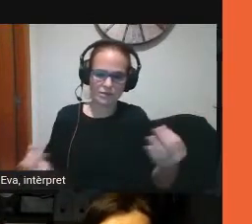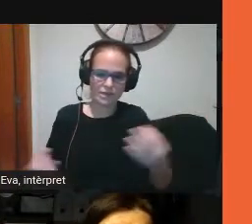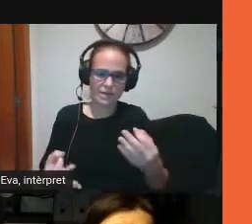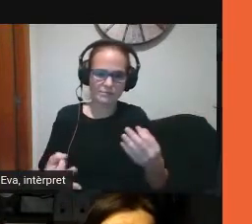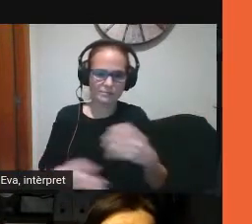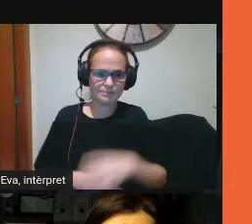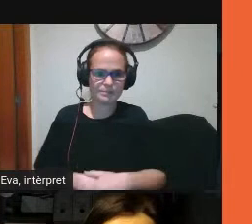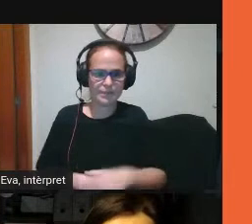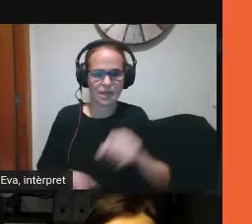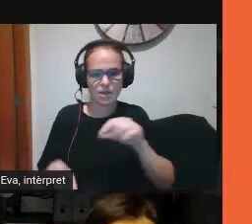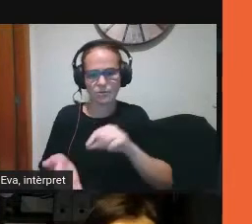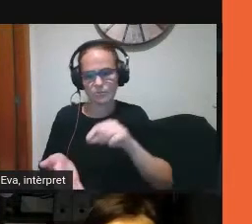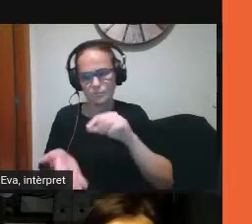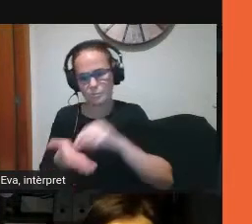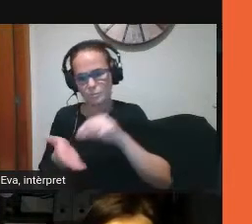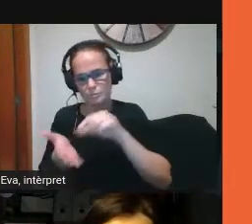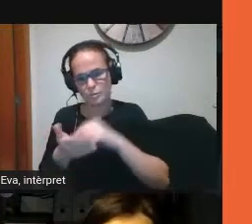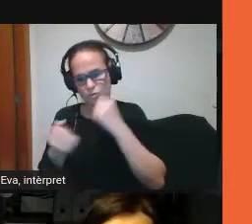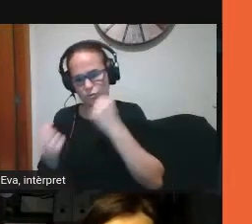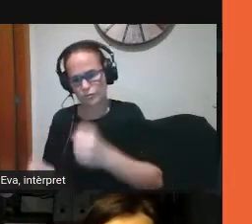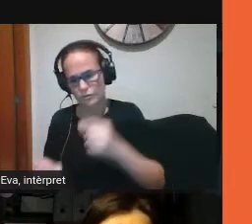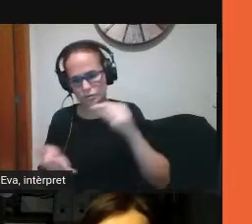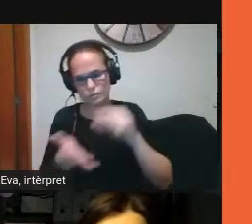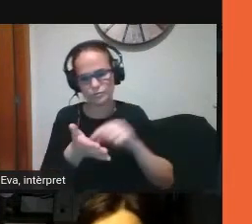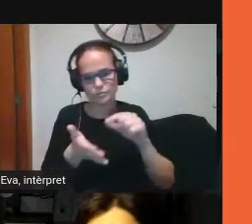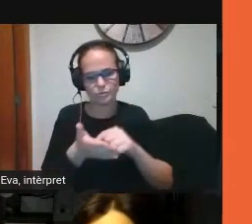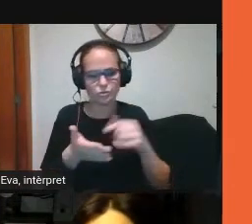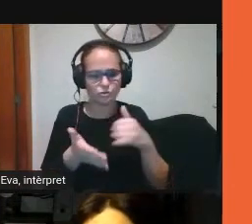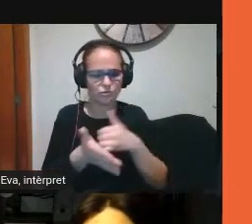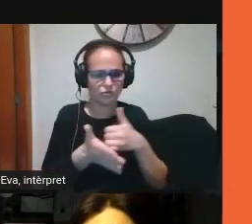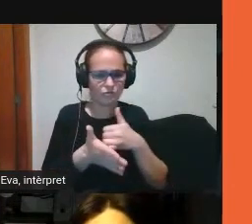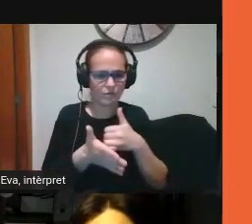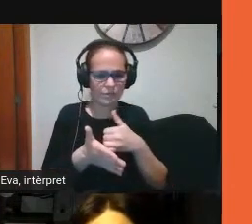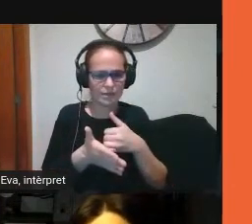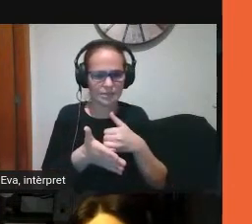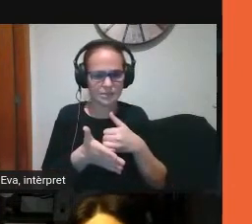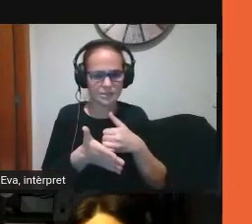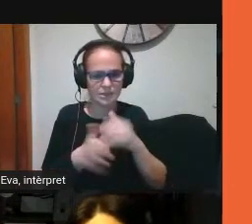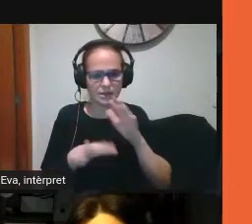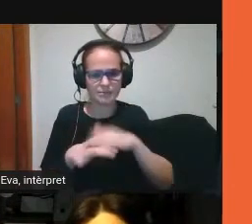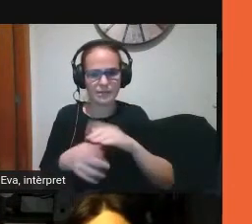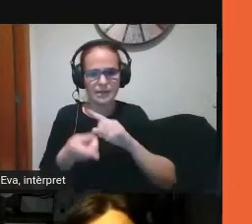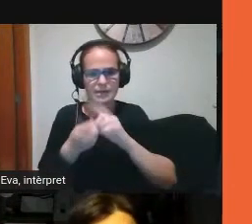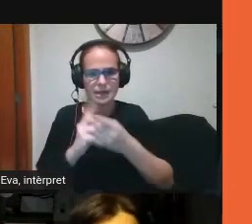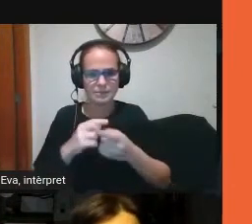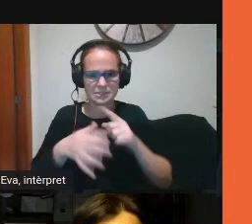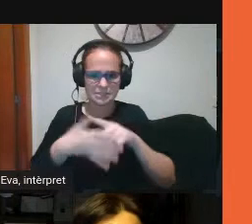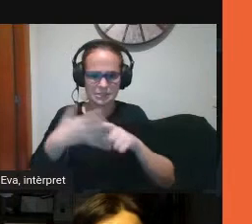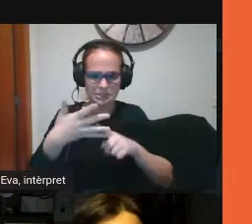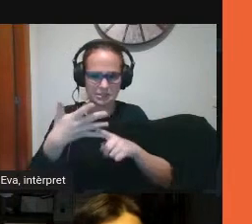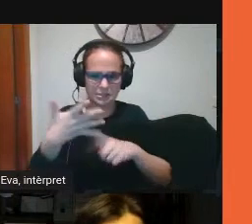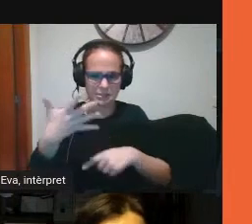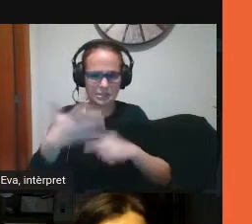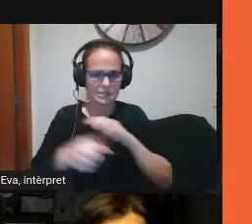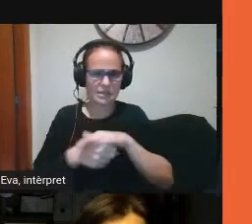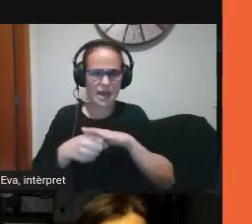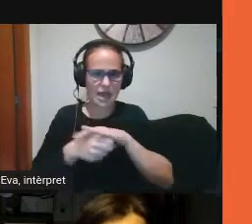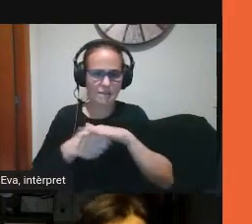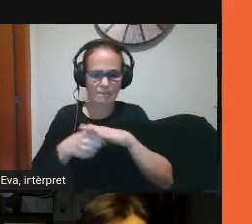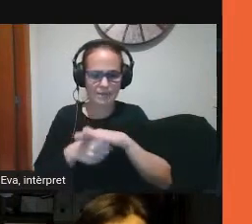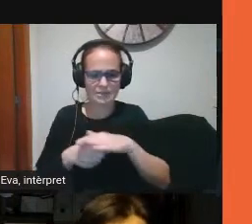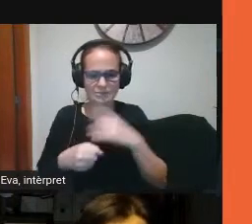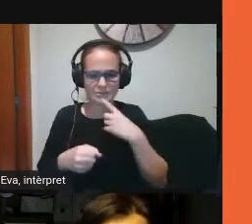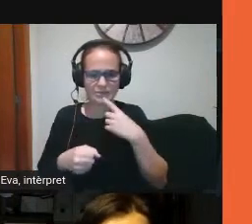els punts forts i febles de la nostra escola en quant a 5 àmbits els àmbits serien estratègia